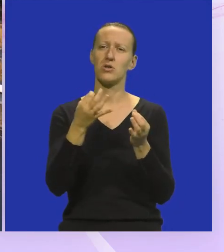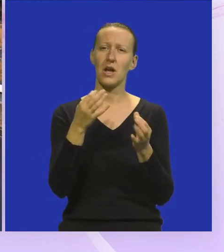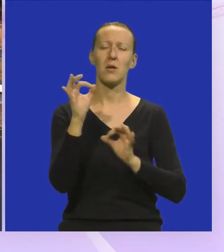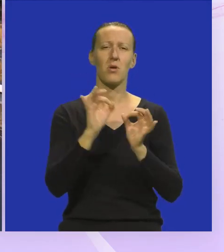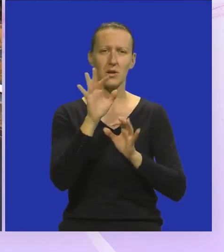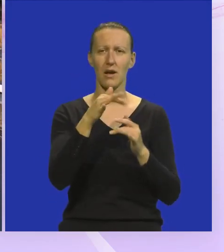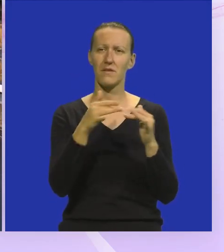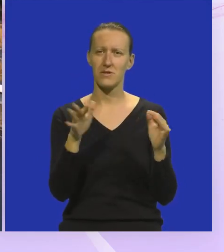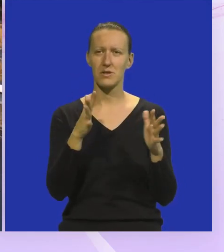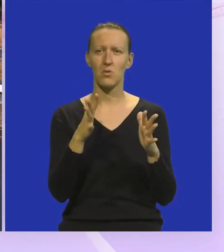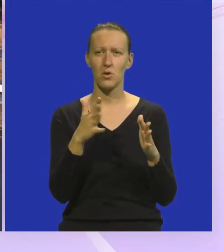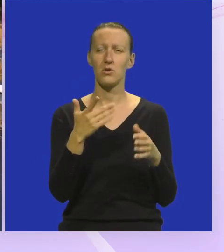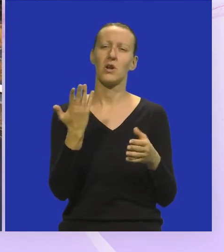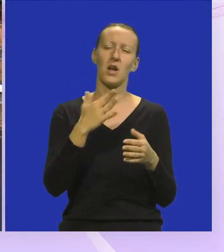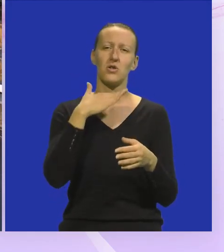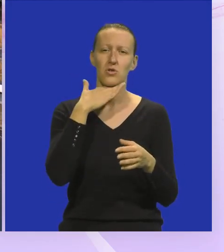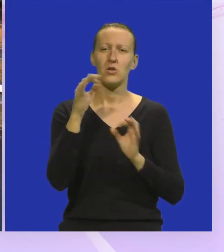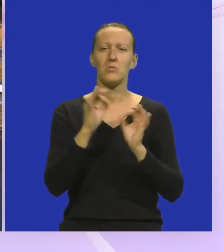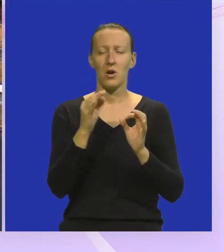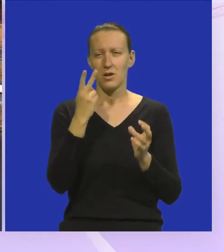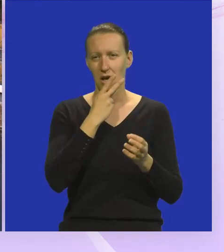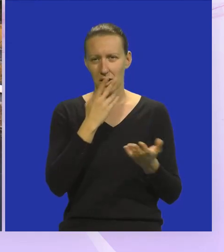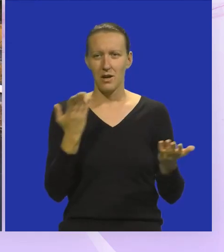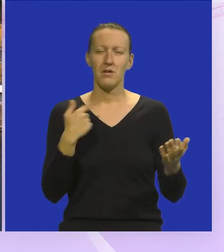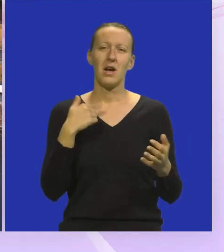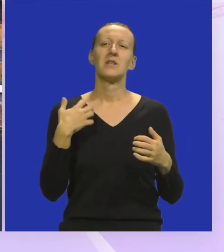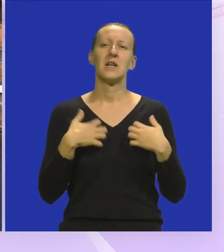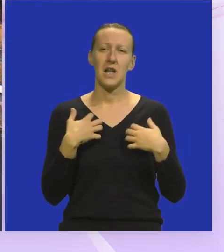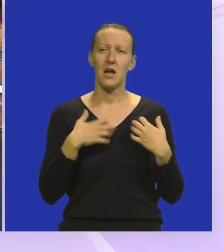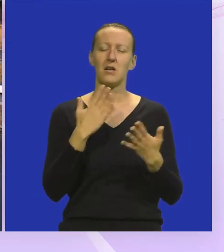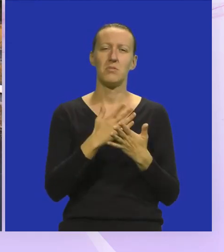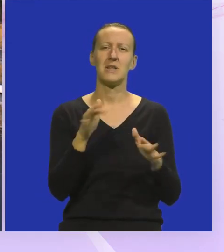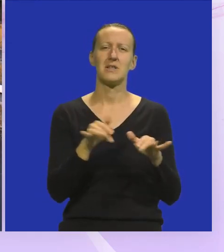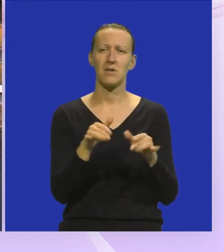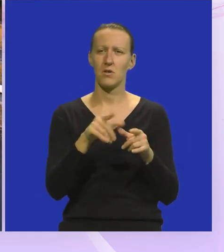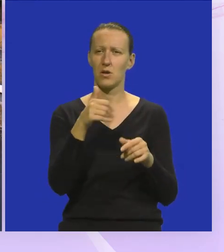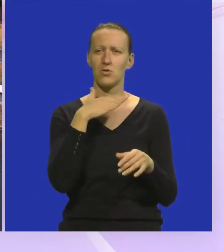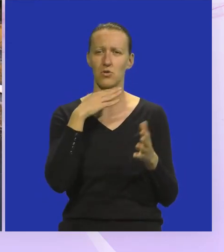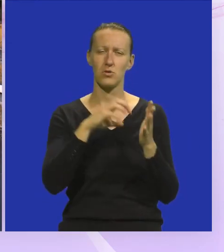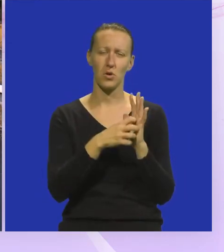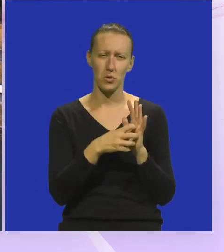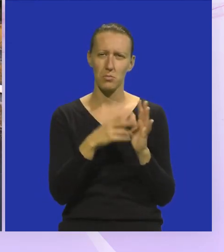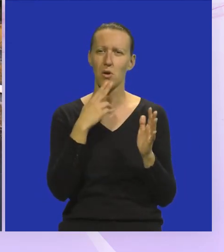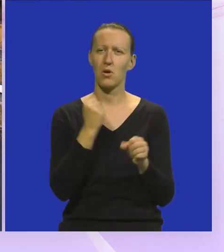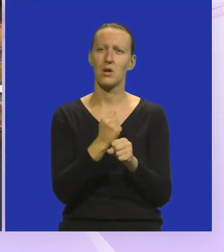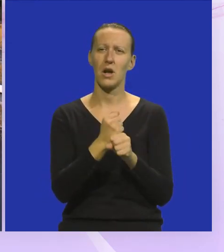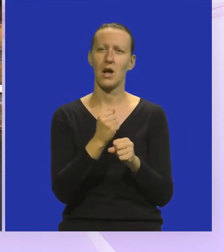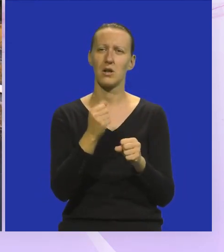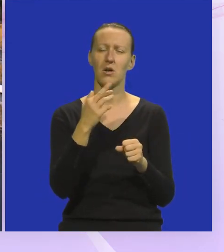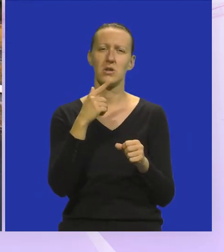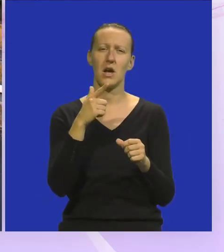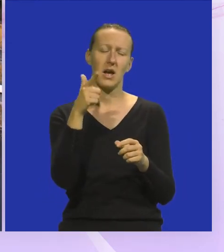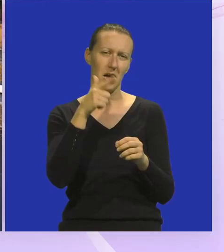nekim projektom takve vrste Možda neki školski band Takako Ja se nadam, bila sam svirala u jednom školskom bandu Koji je radio zapravo